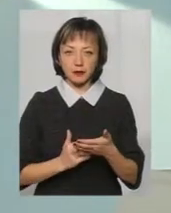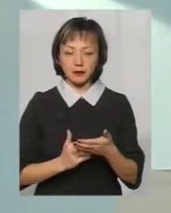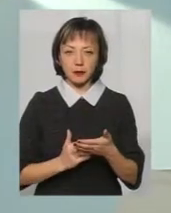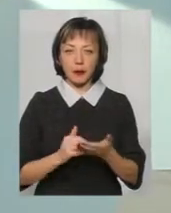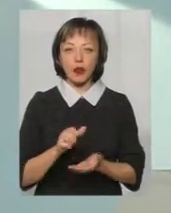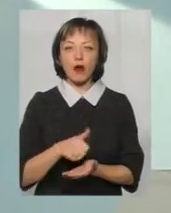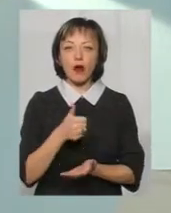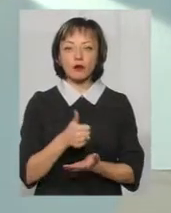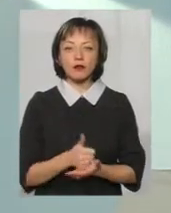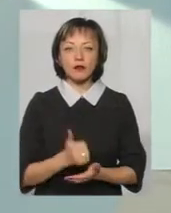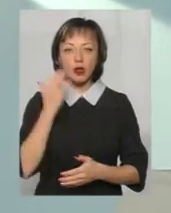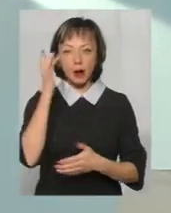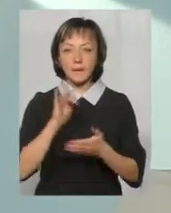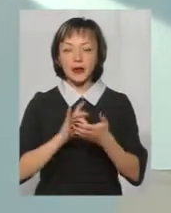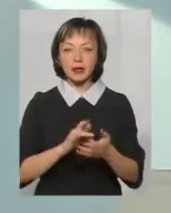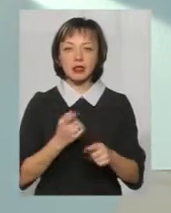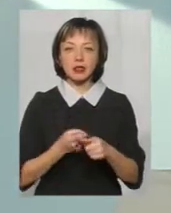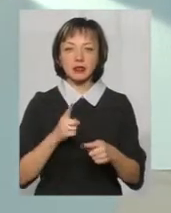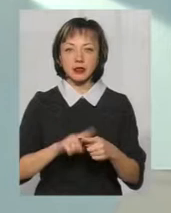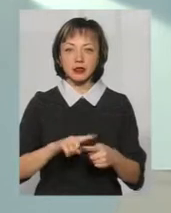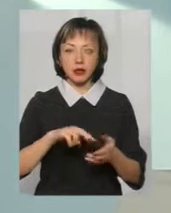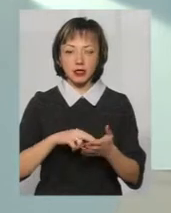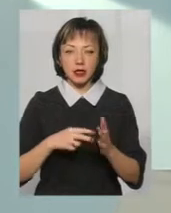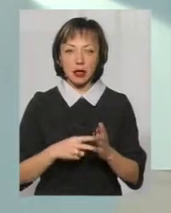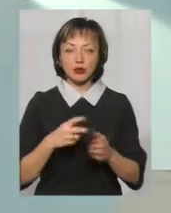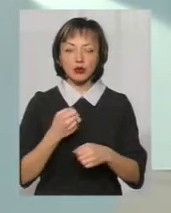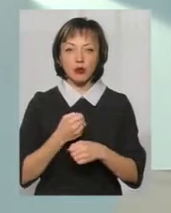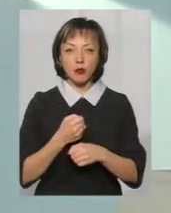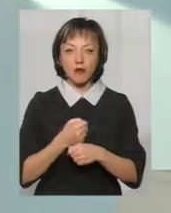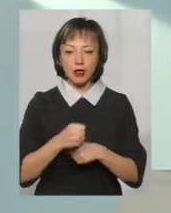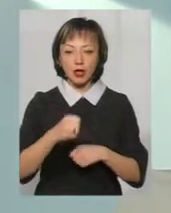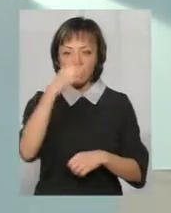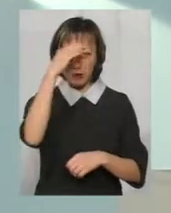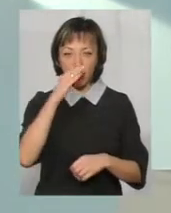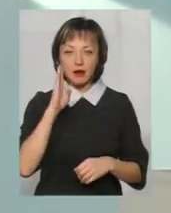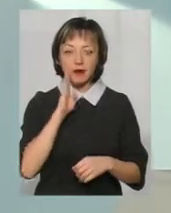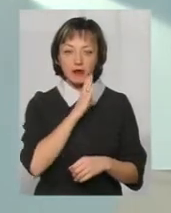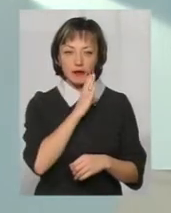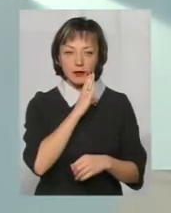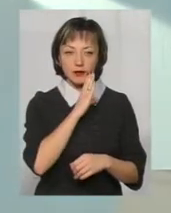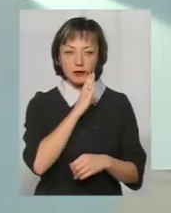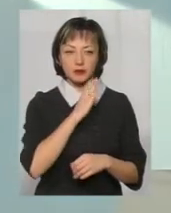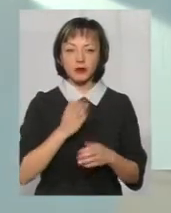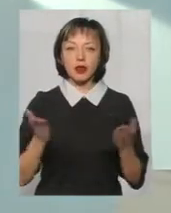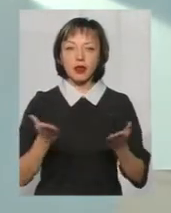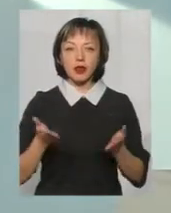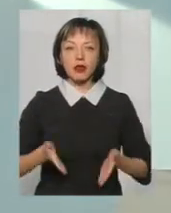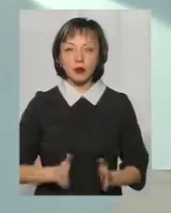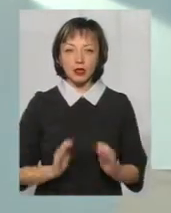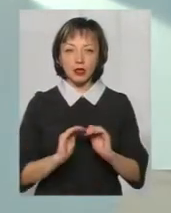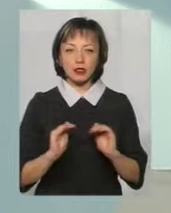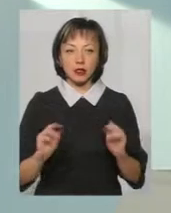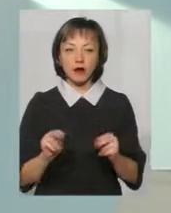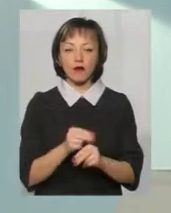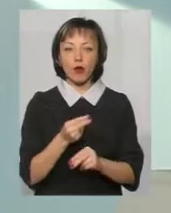Основна мета цієї стратегії – це зобов'язати батьків, які народили дітей,